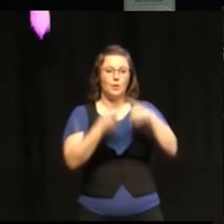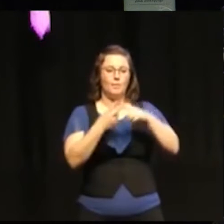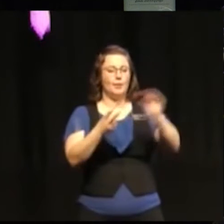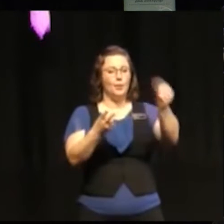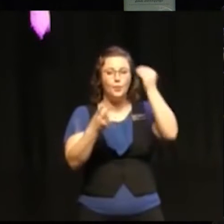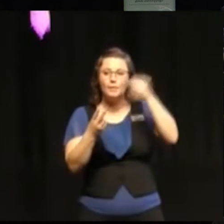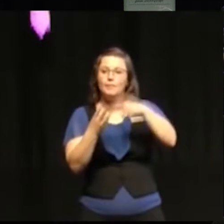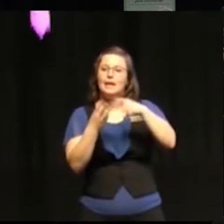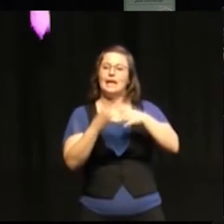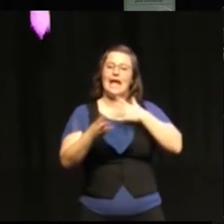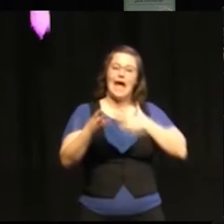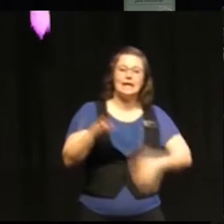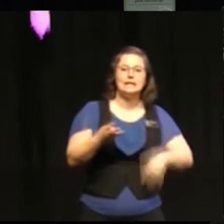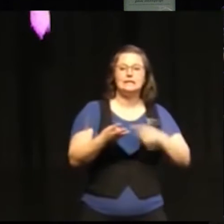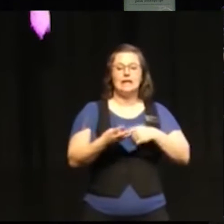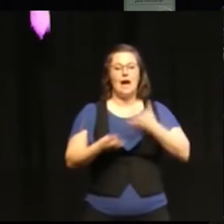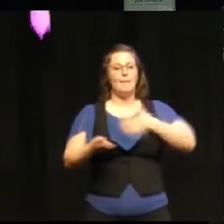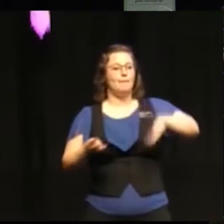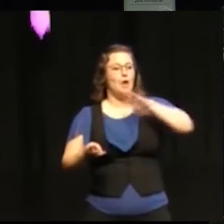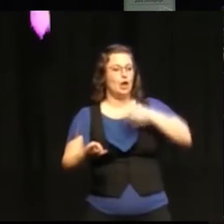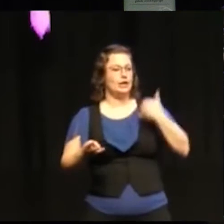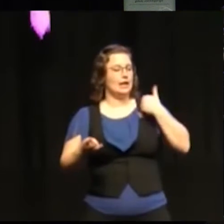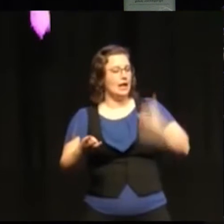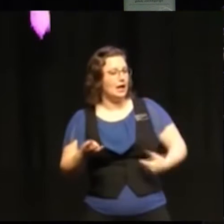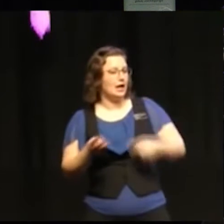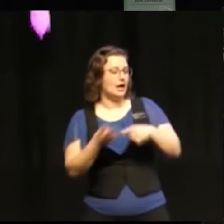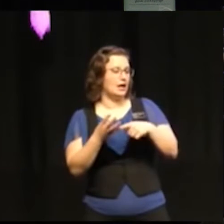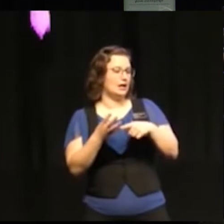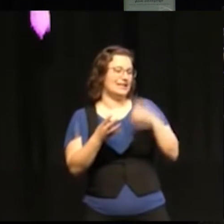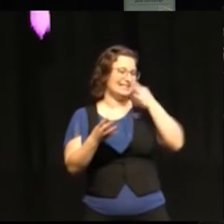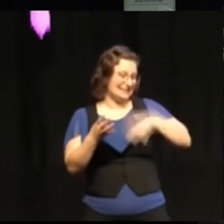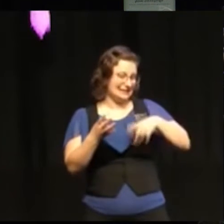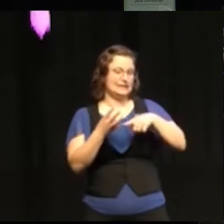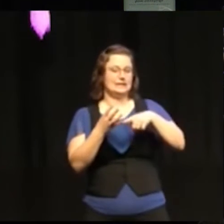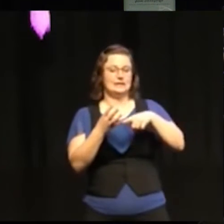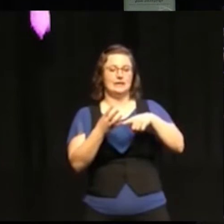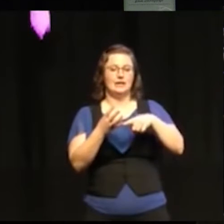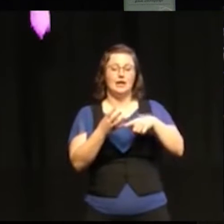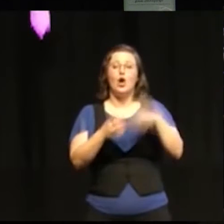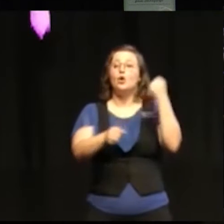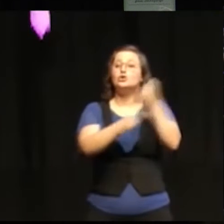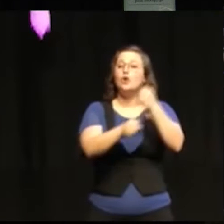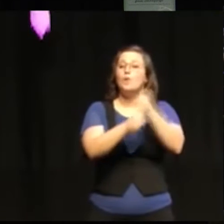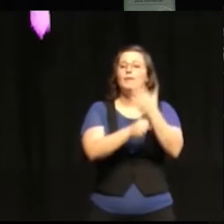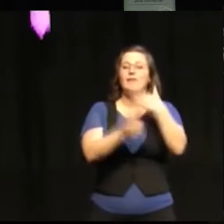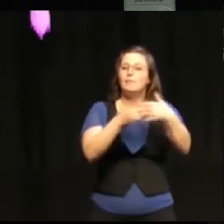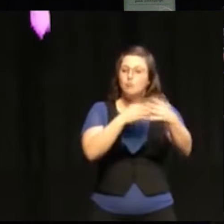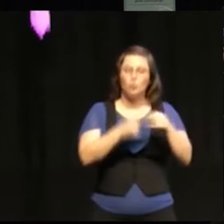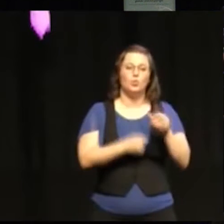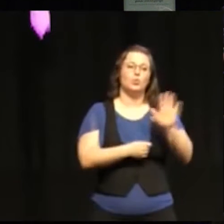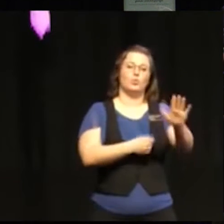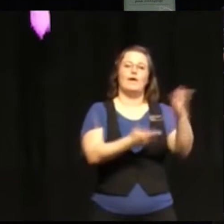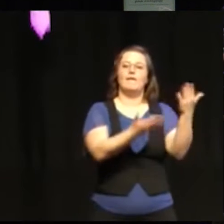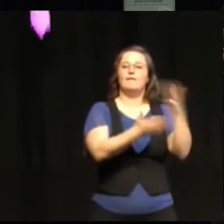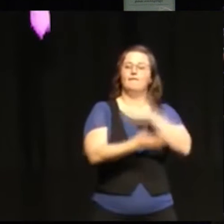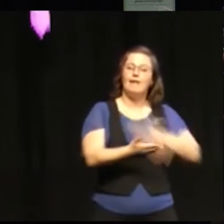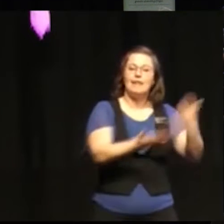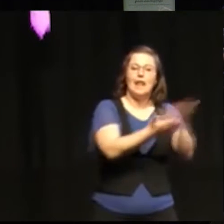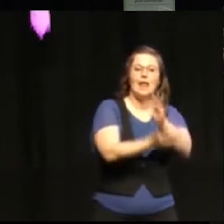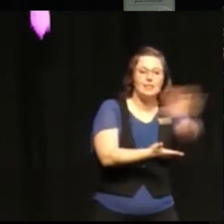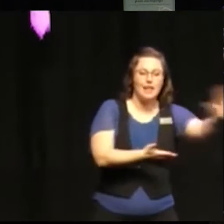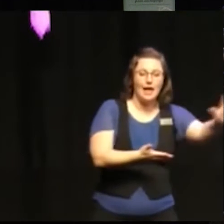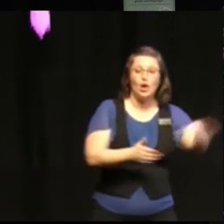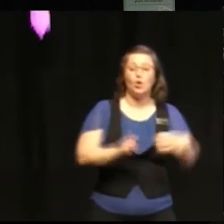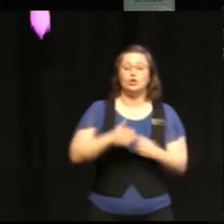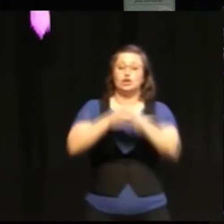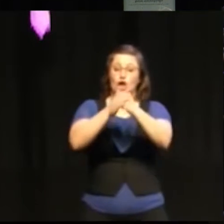det är hälsa, det är mödradödlighet. Och jobbet skulle göras av de fattiga länderna och stödet skulle